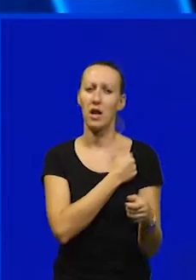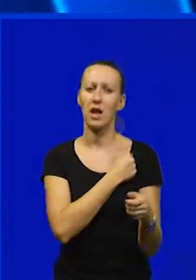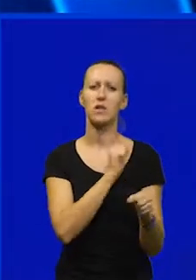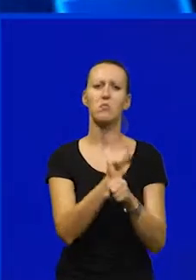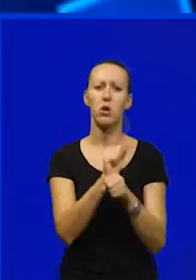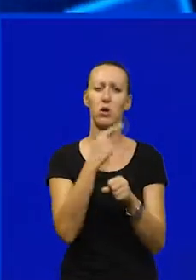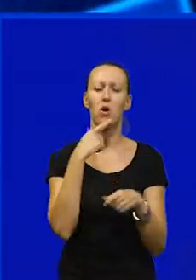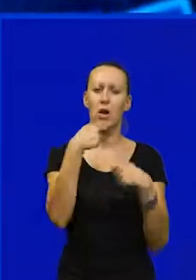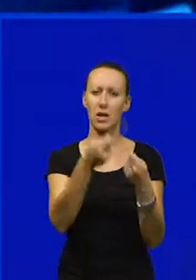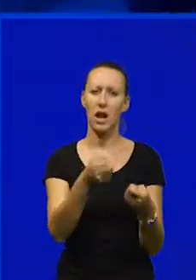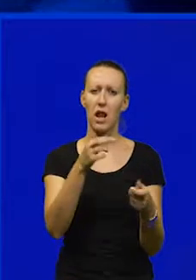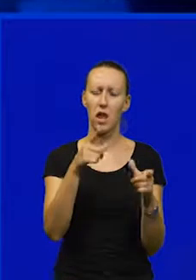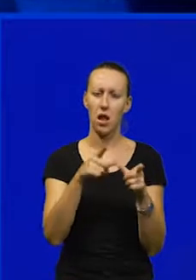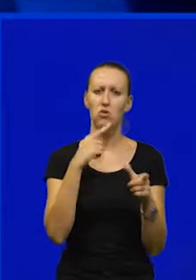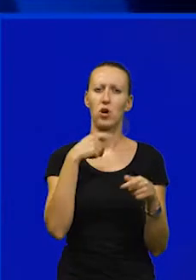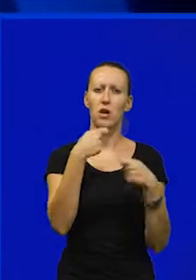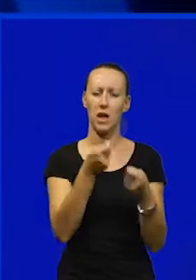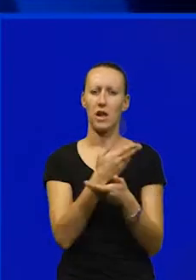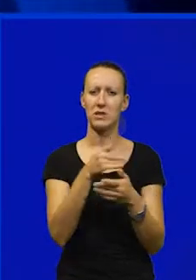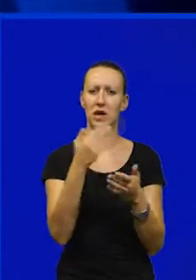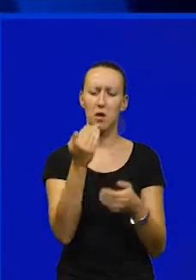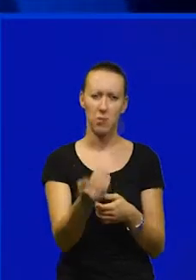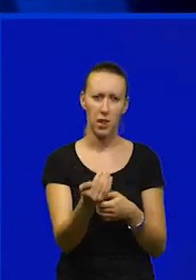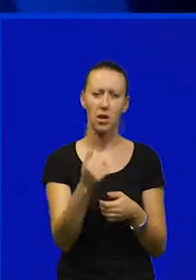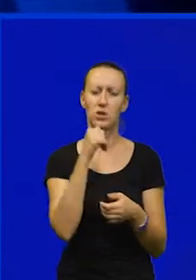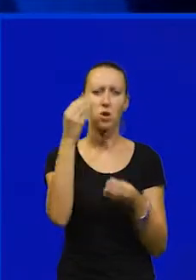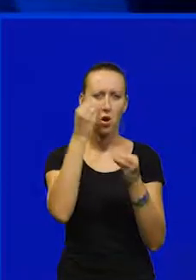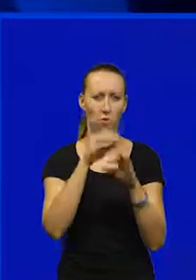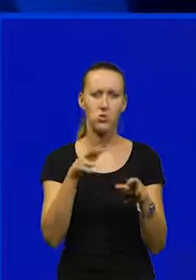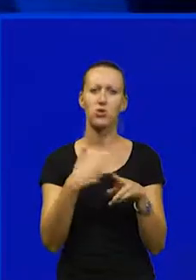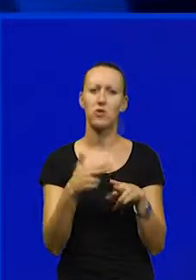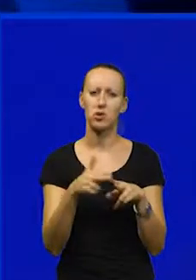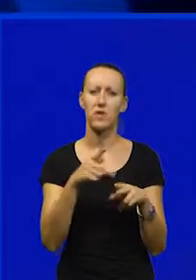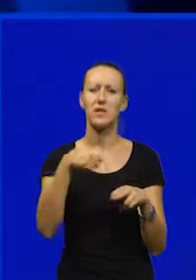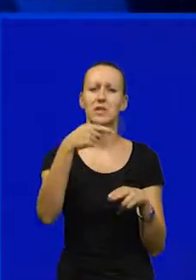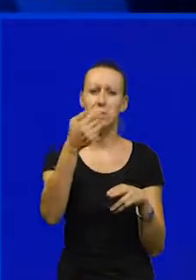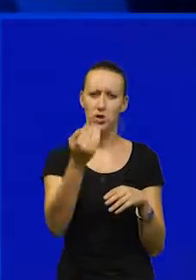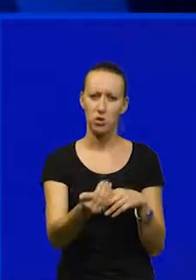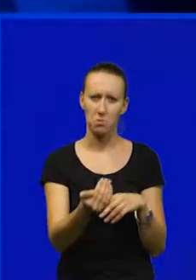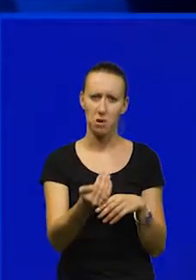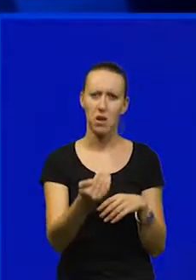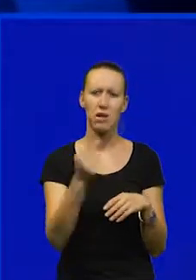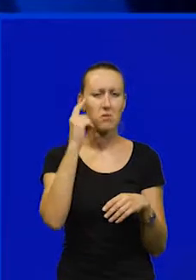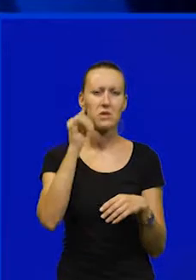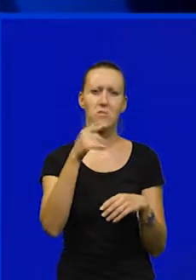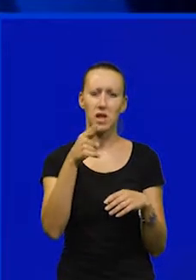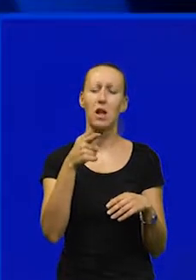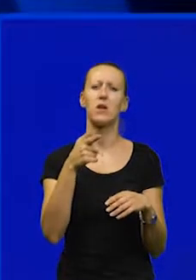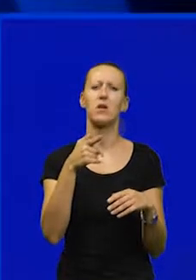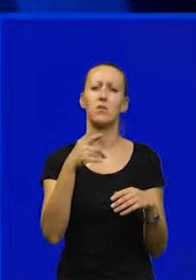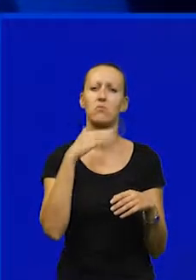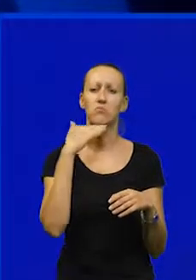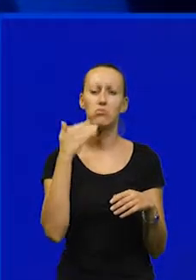pozemicu koja je dala ili već što je dala za plaću i obećala je rješavanje sljedeće plaće. Mislim da je involvirana